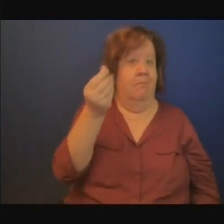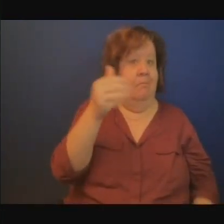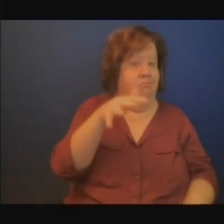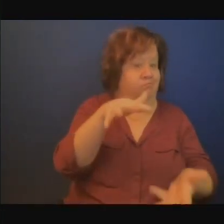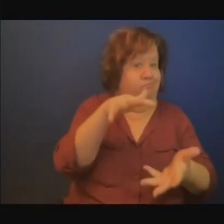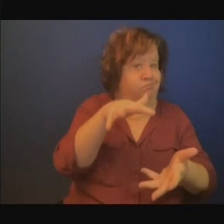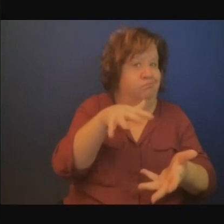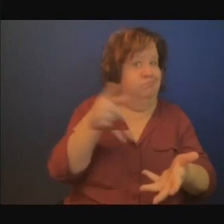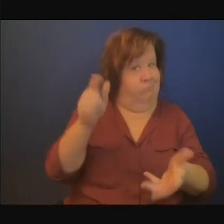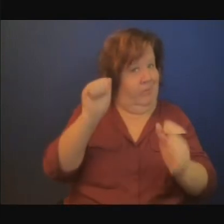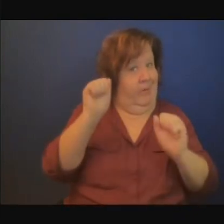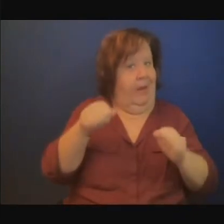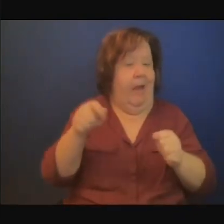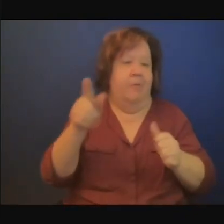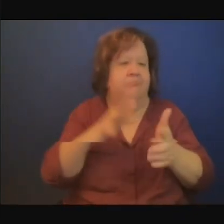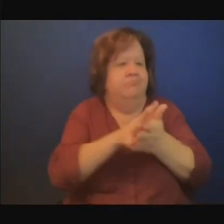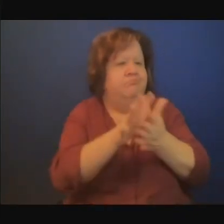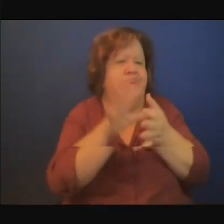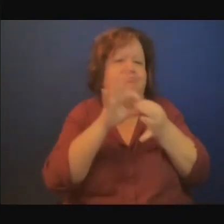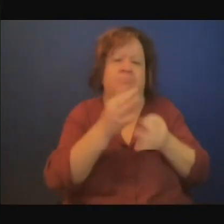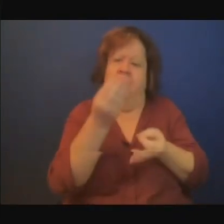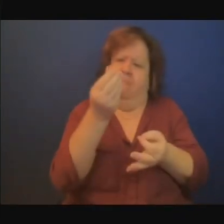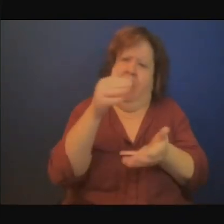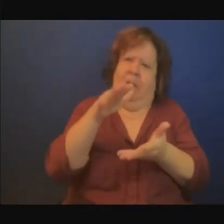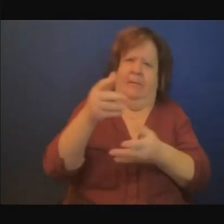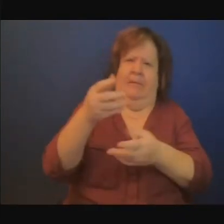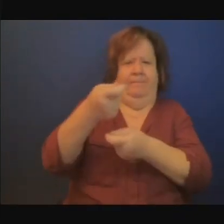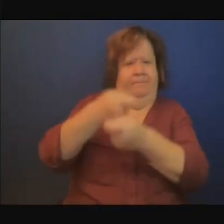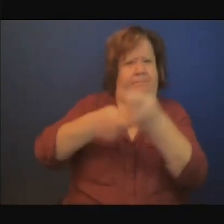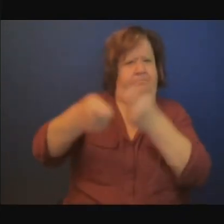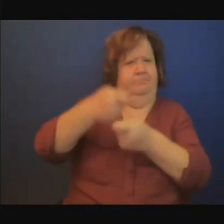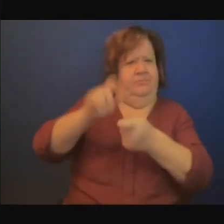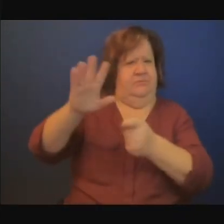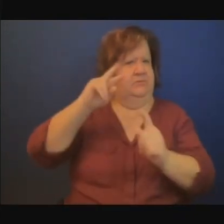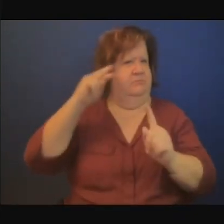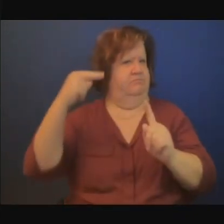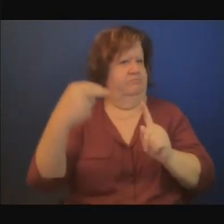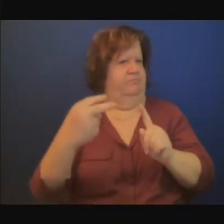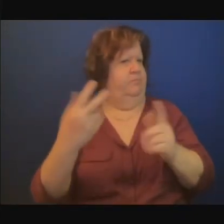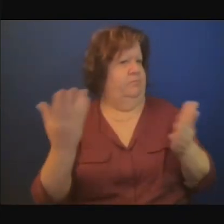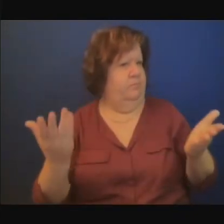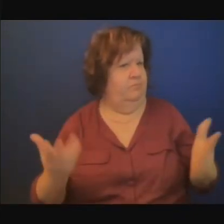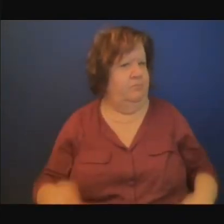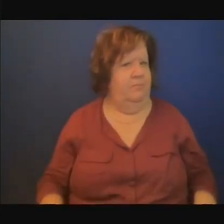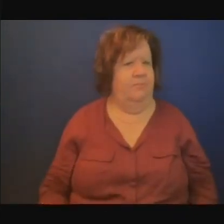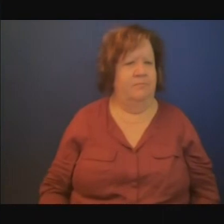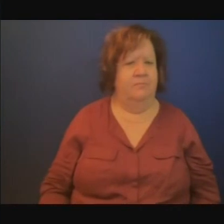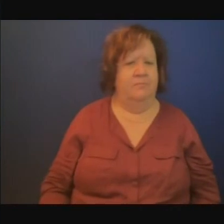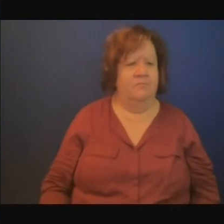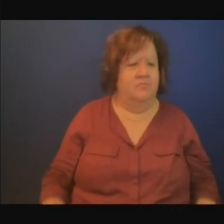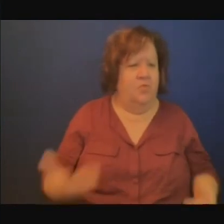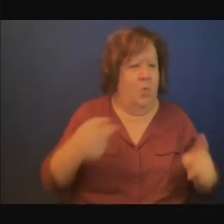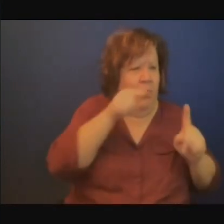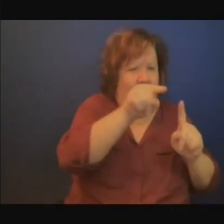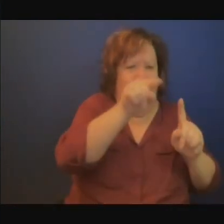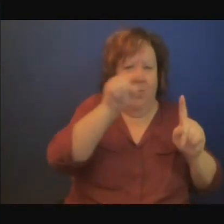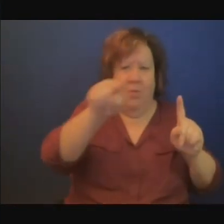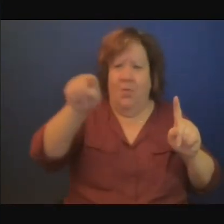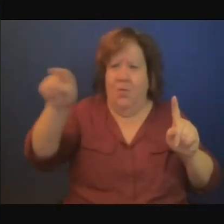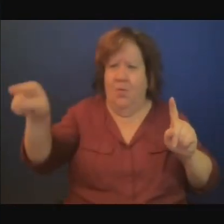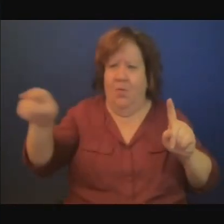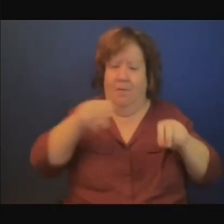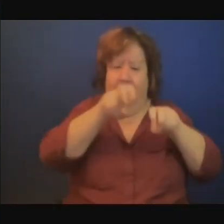Alors, partagez les idées dont vous aimeriez parler, parler des